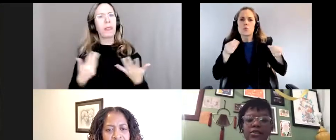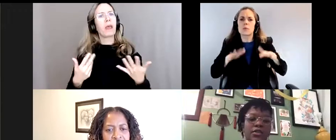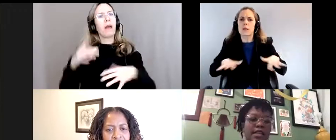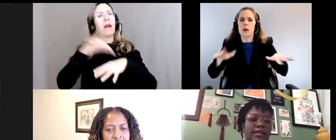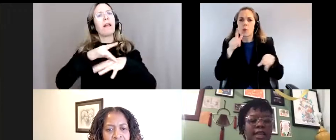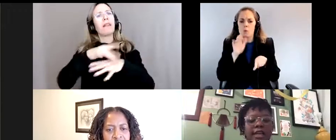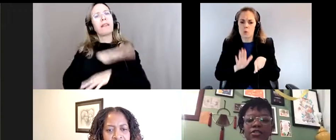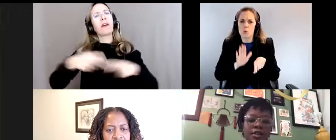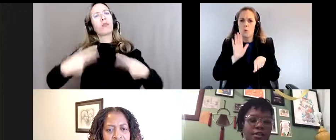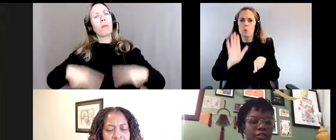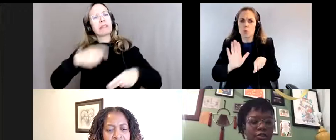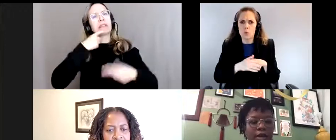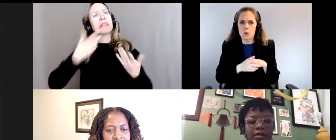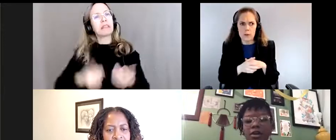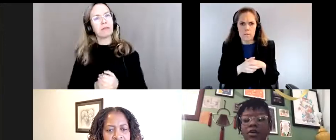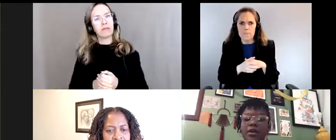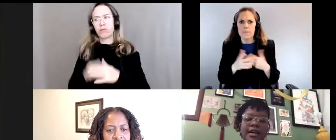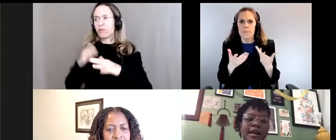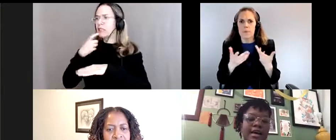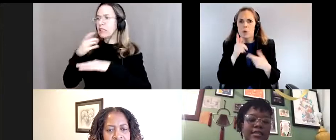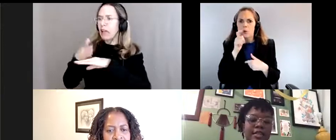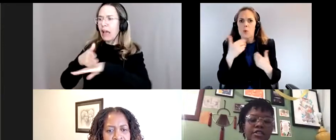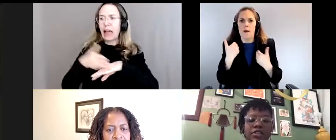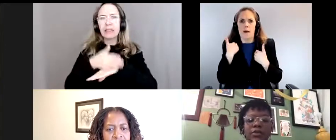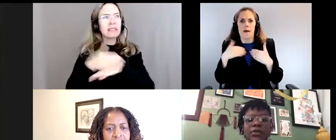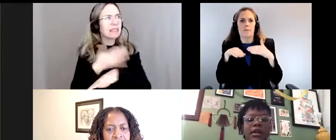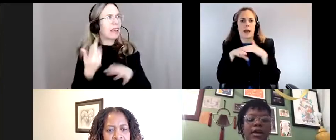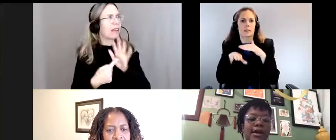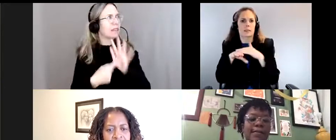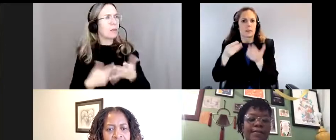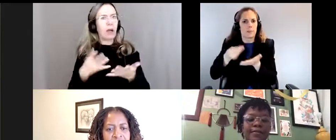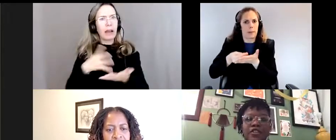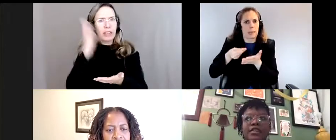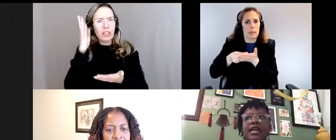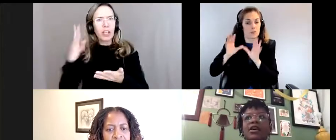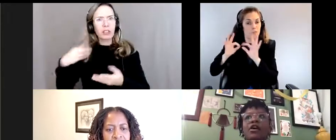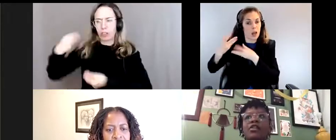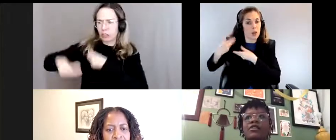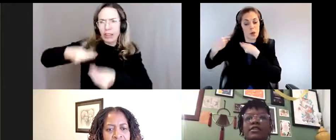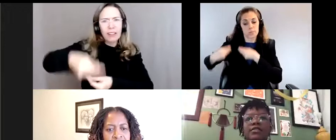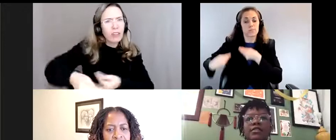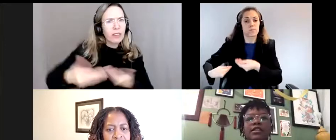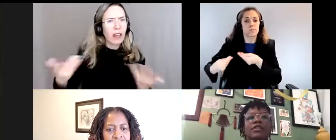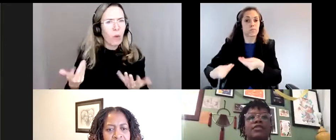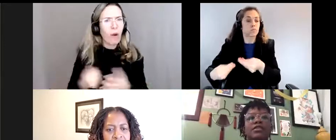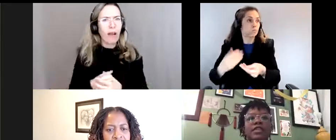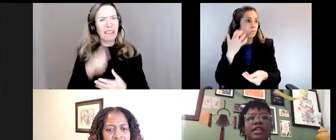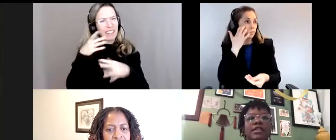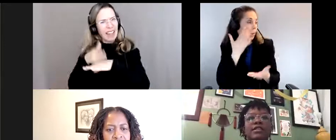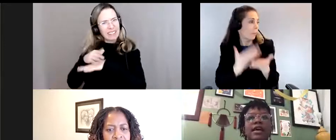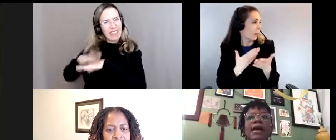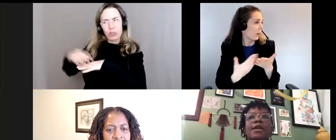le territoire sur lequel on vit, qui a accès à des choses comme la richesse intergénérationnelle. Ce sont